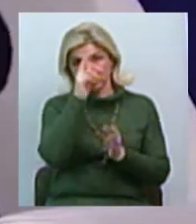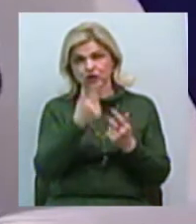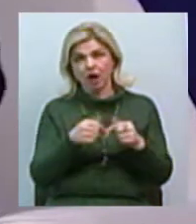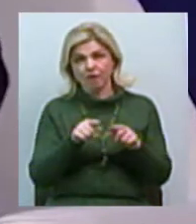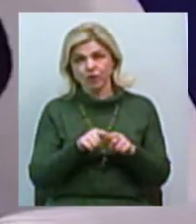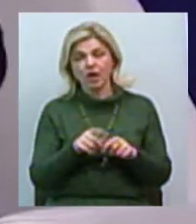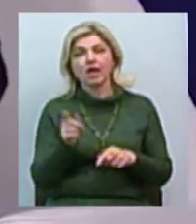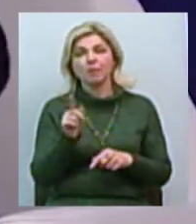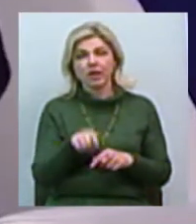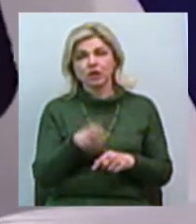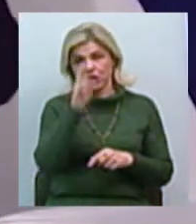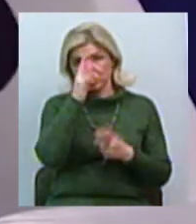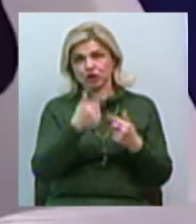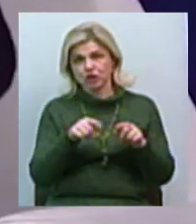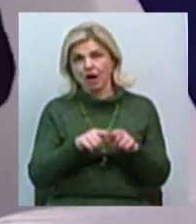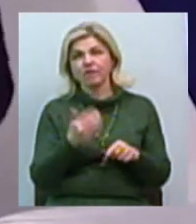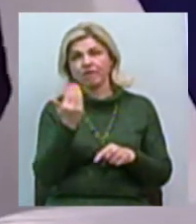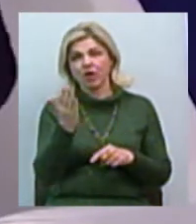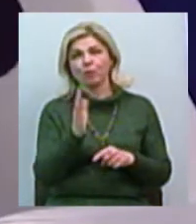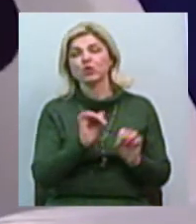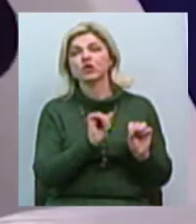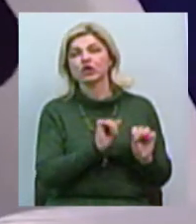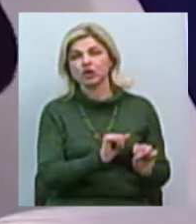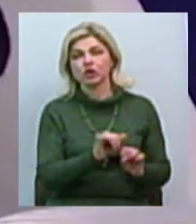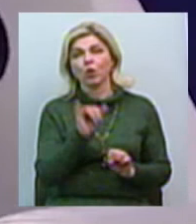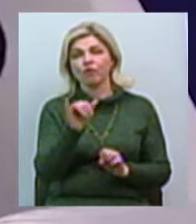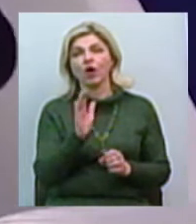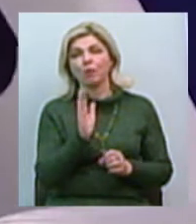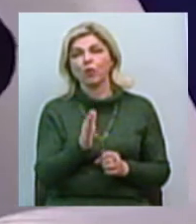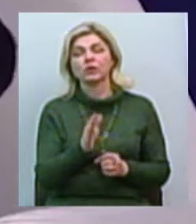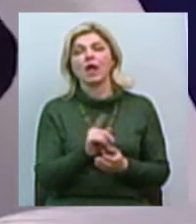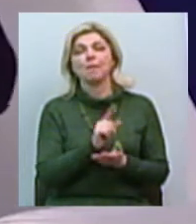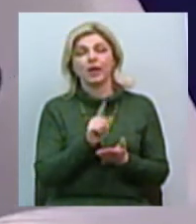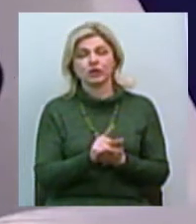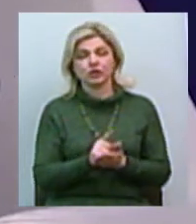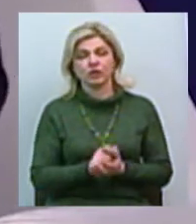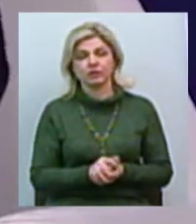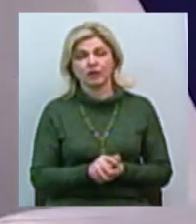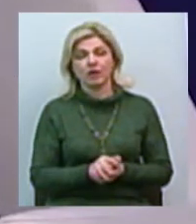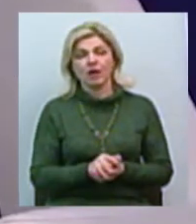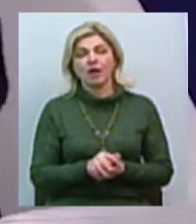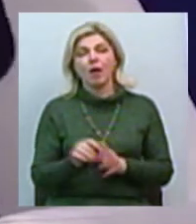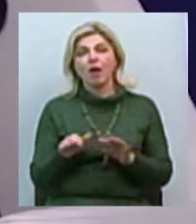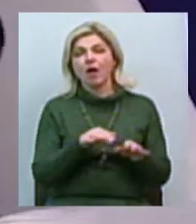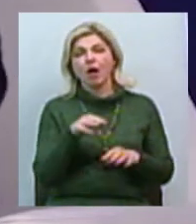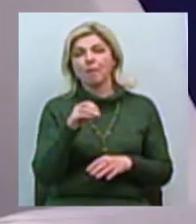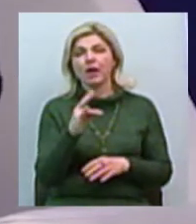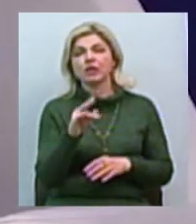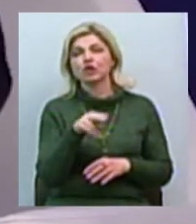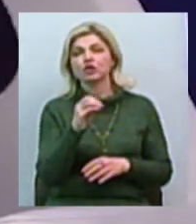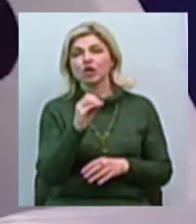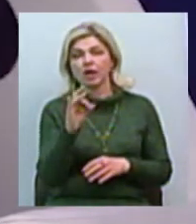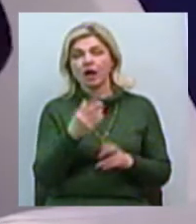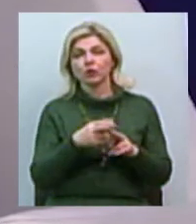Саме держава буде вас захищати. У вас буде менеджер з «Інвестментнені», менеджер, який розмовляє п'ятьма мовами,